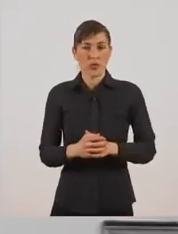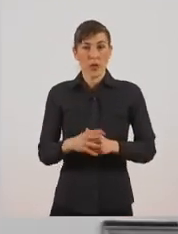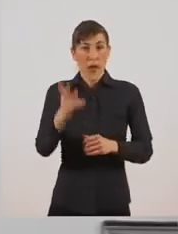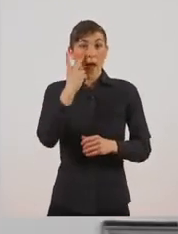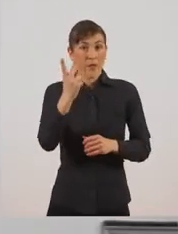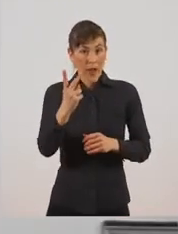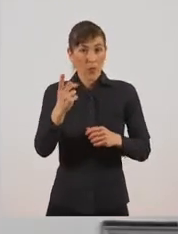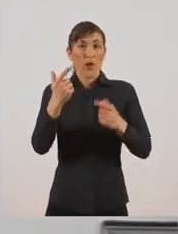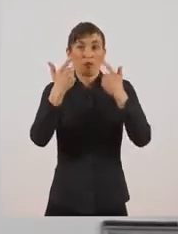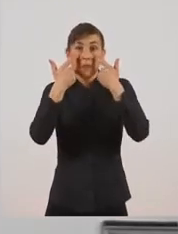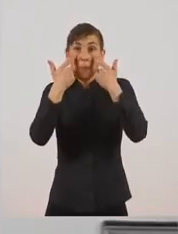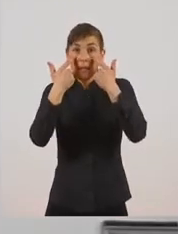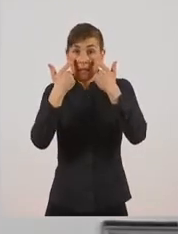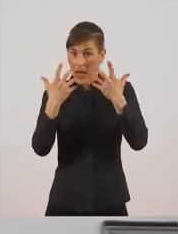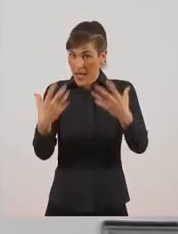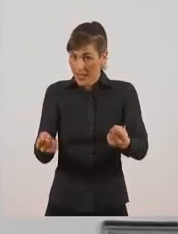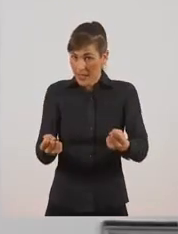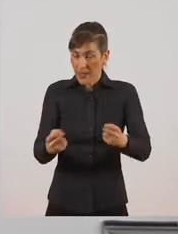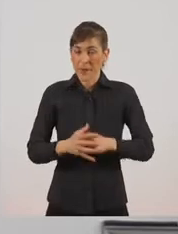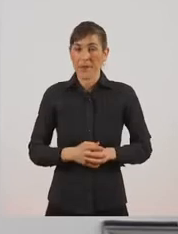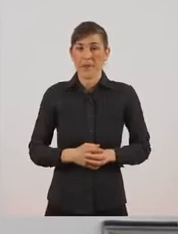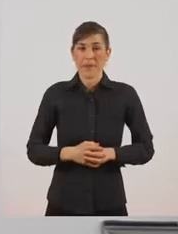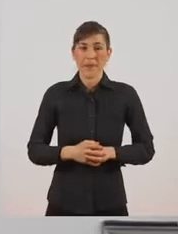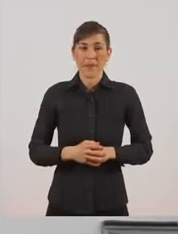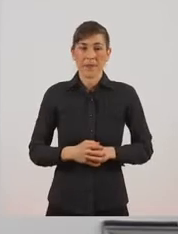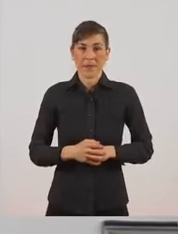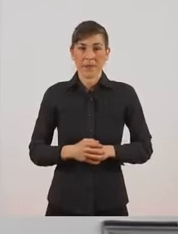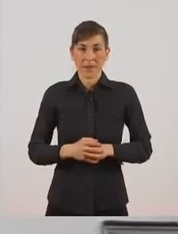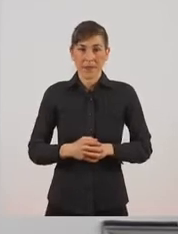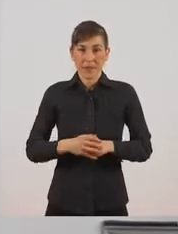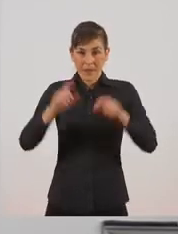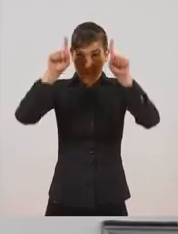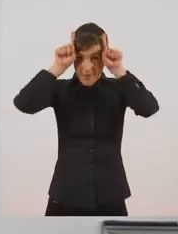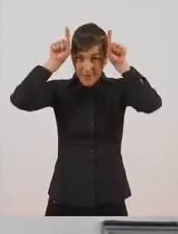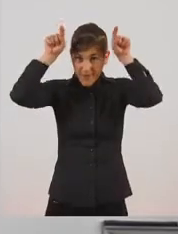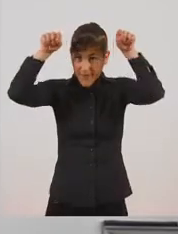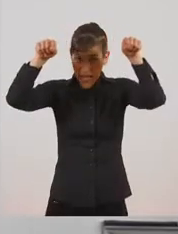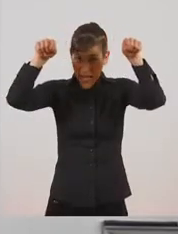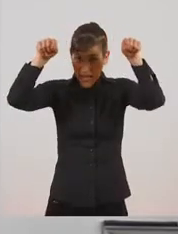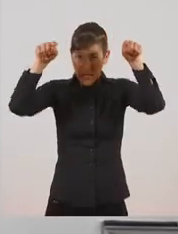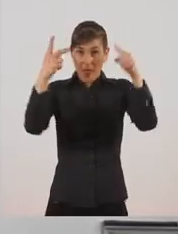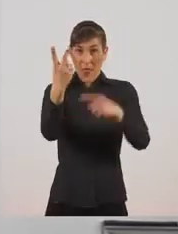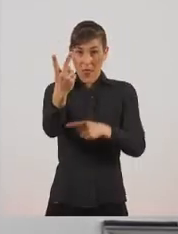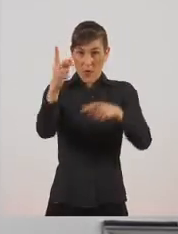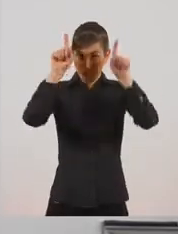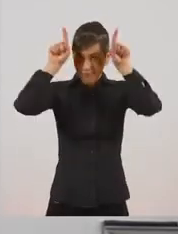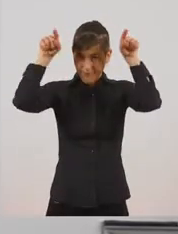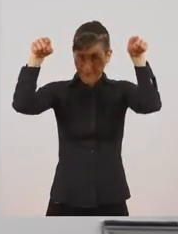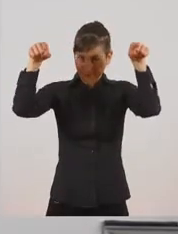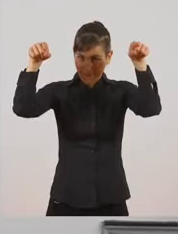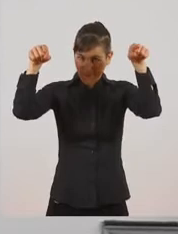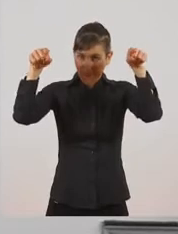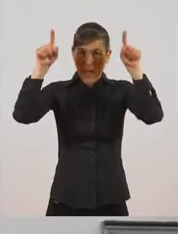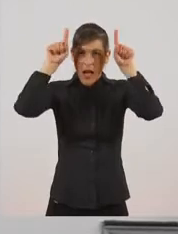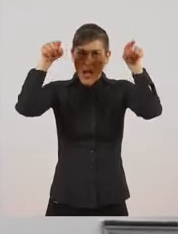τα μάτια, πολύ ωραία. Εδώ έχουμε τις κεραίες, οι κεραίες της είναι δύο. Οι κεραίες είναι